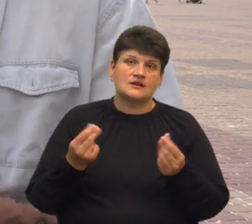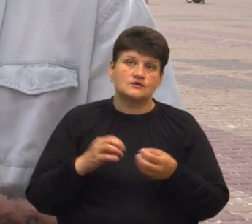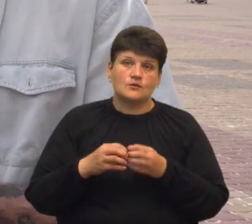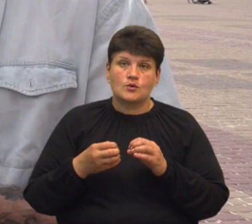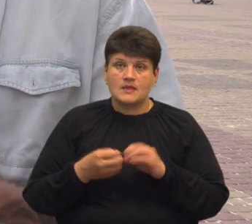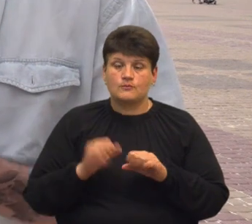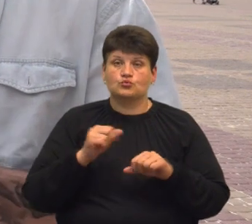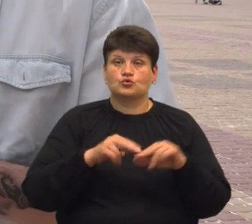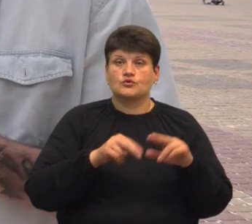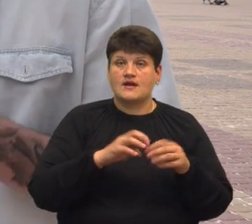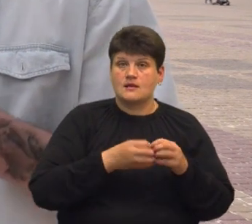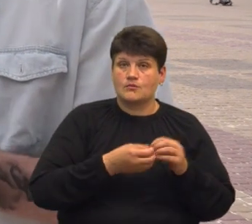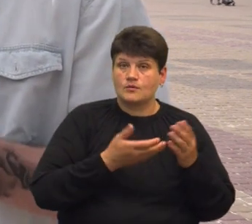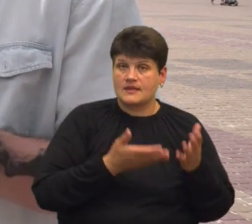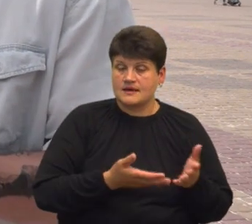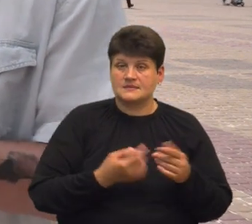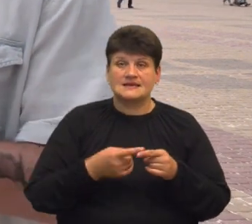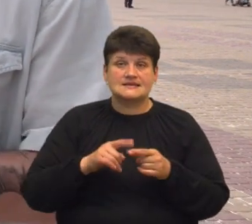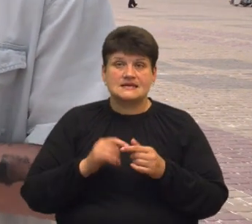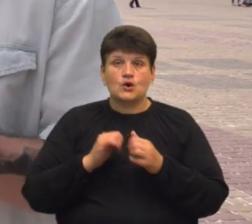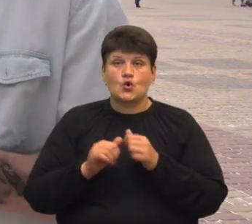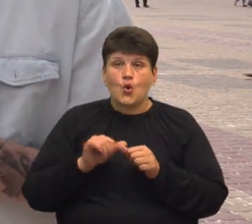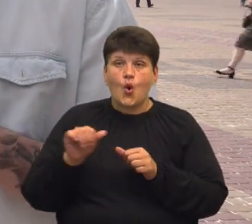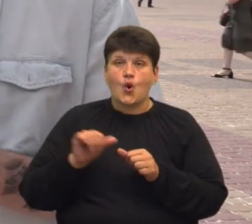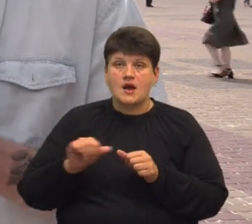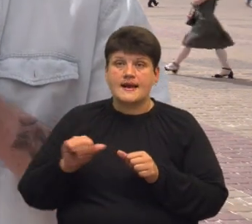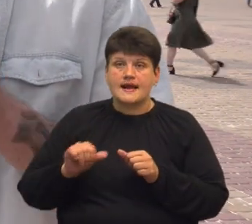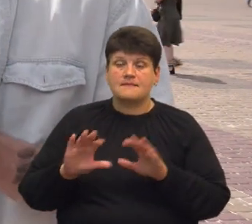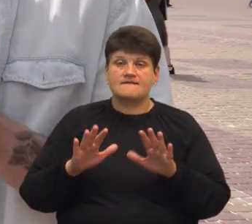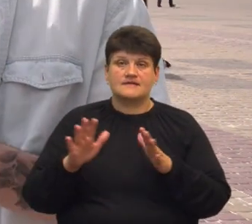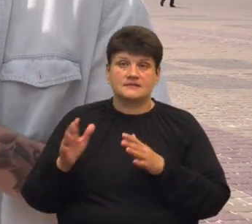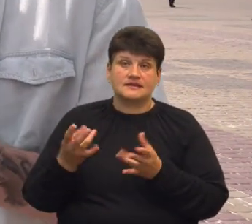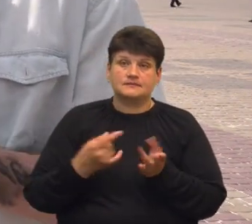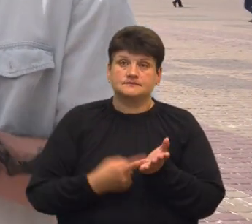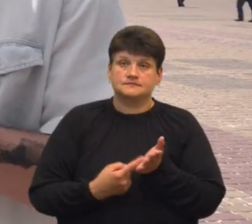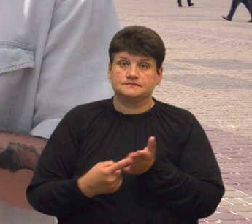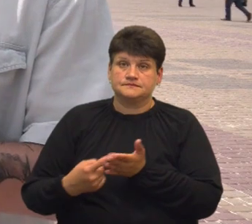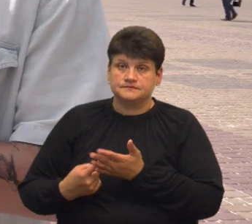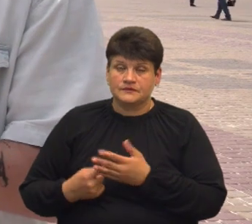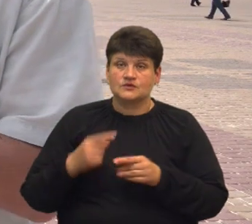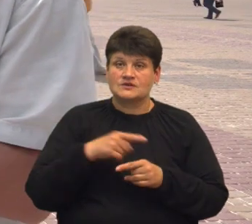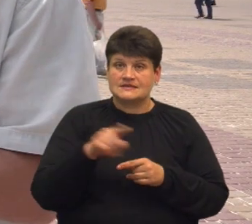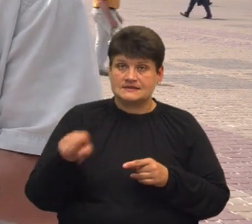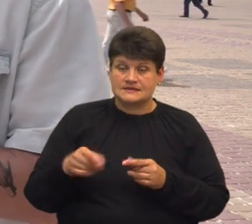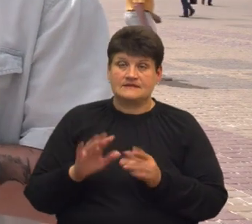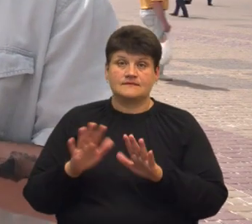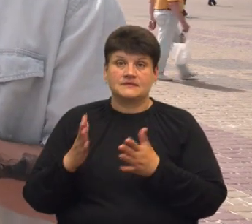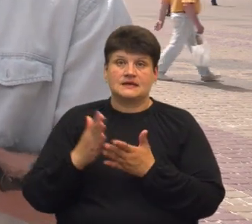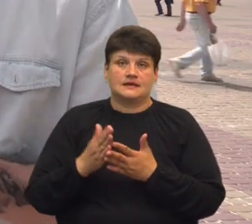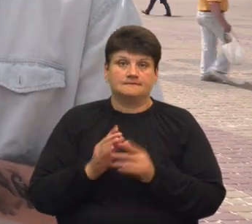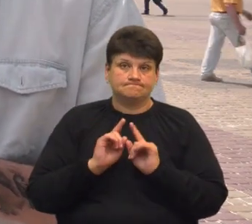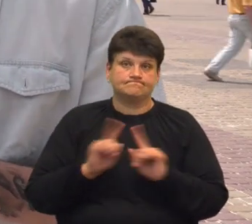будівельні проблеми. Це є кожен окремий випадок і потрібно доводити, що кожен окремий випадок такий є дійсно форс-мажорний.